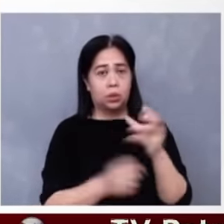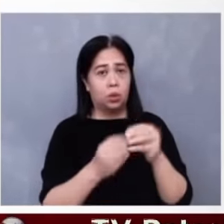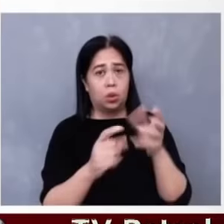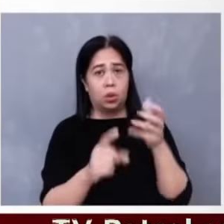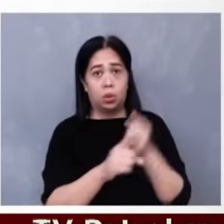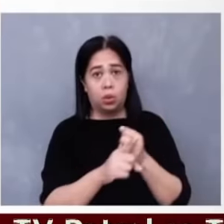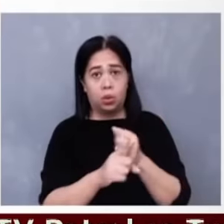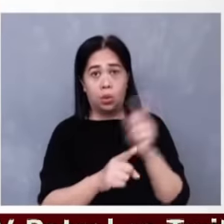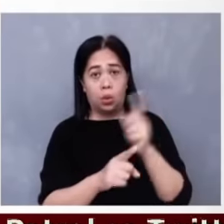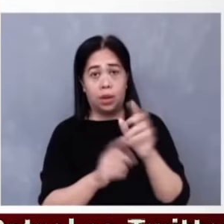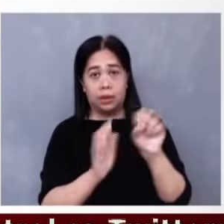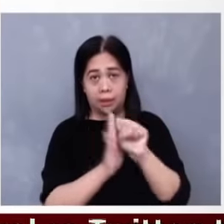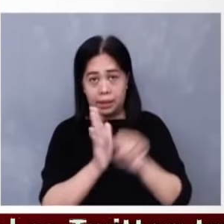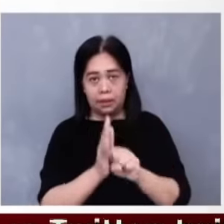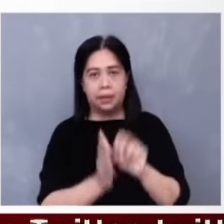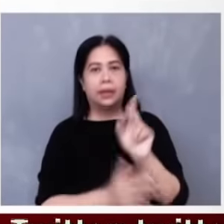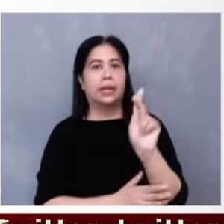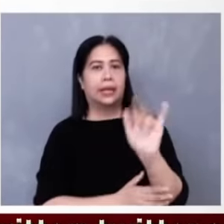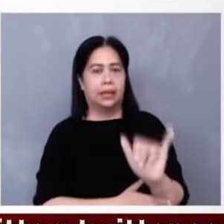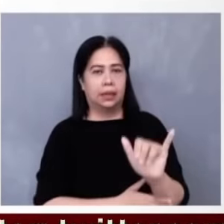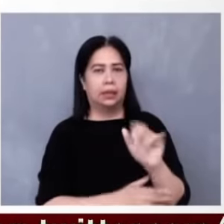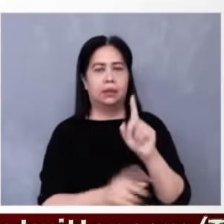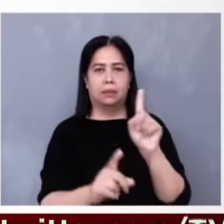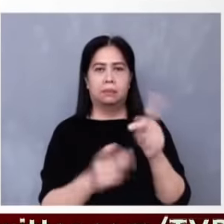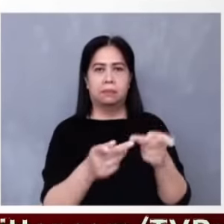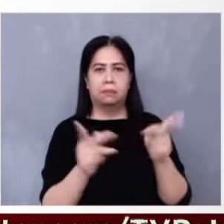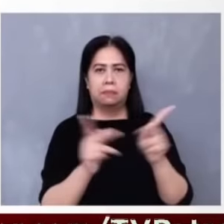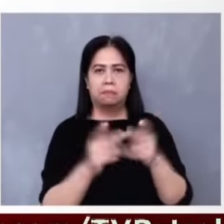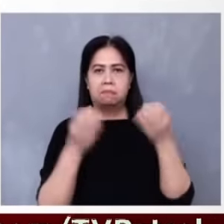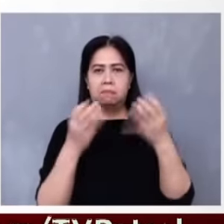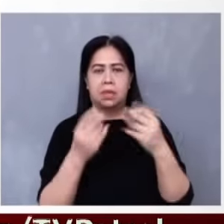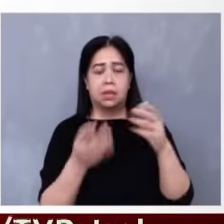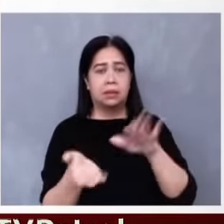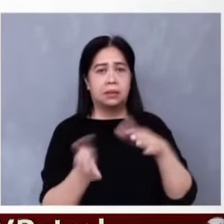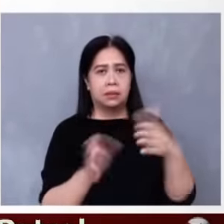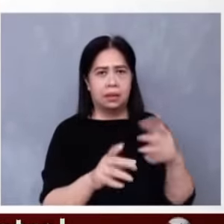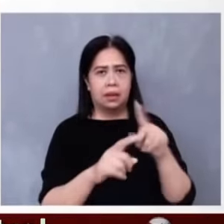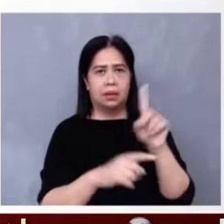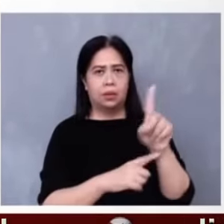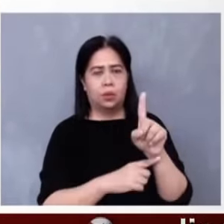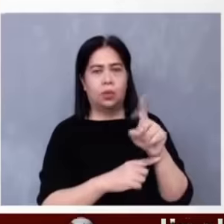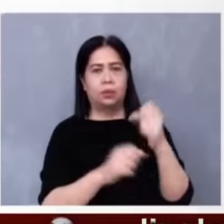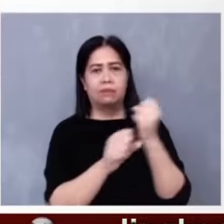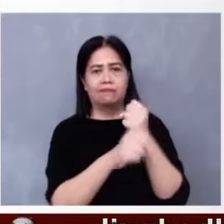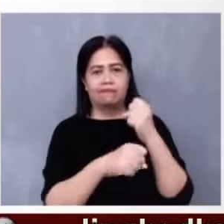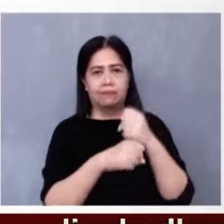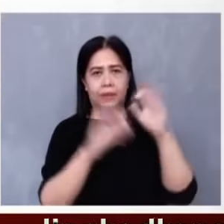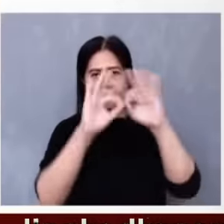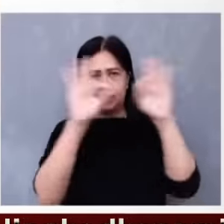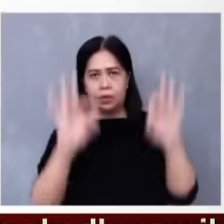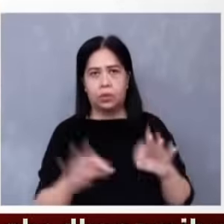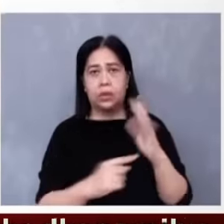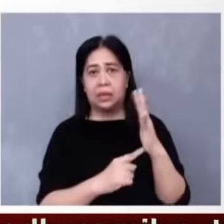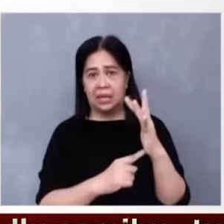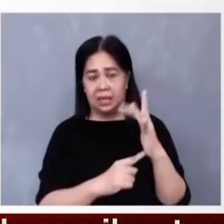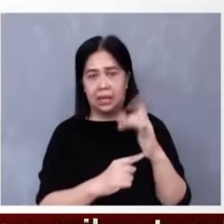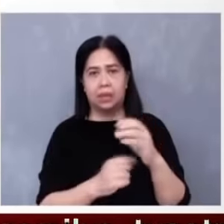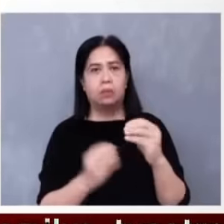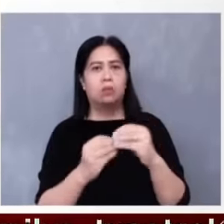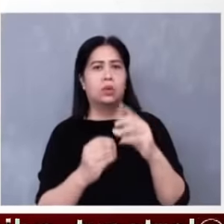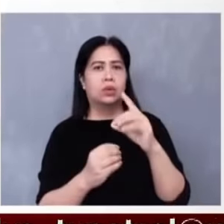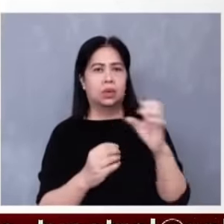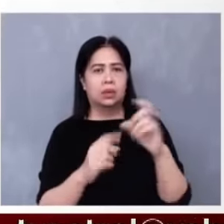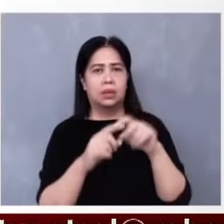Kentucky. Isa sa mga lugar na maraming nasawi ang isang paggawa ng kandila. Mahigit isang daang trabahador ang